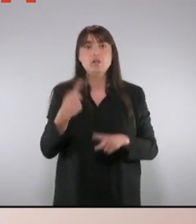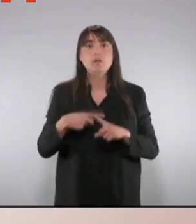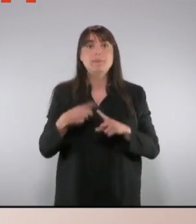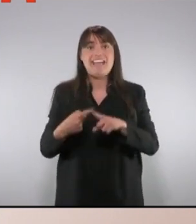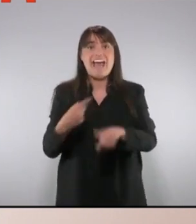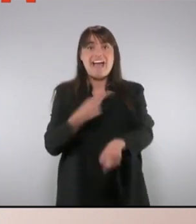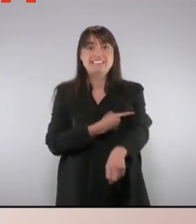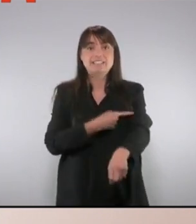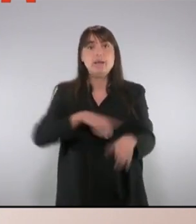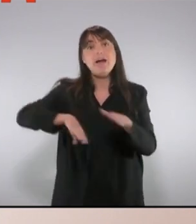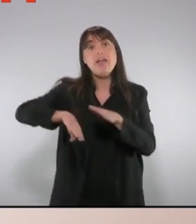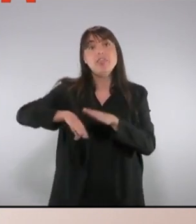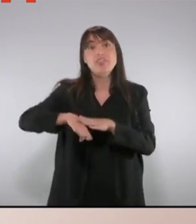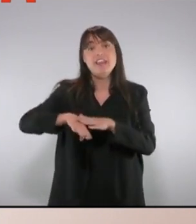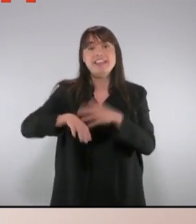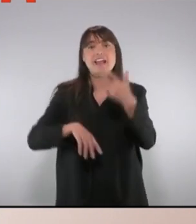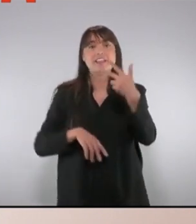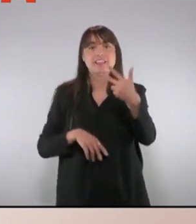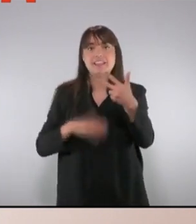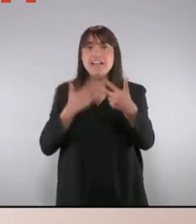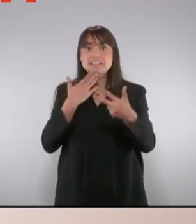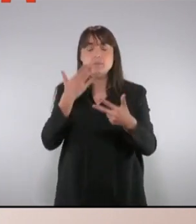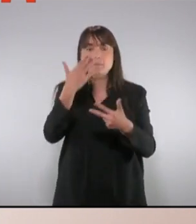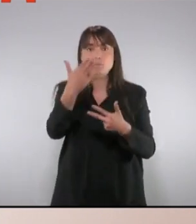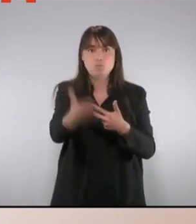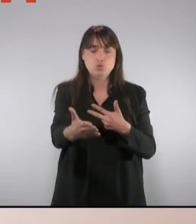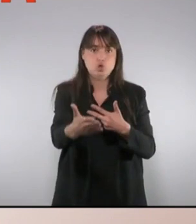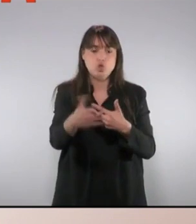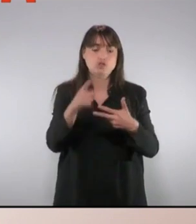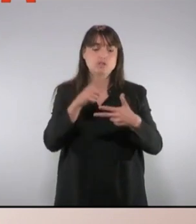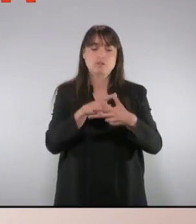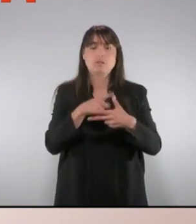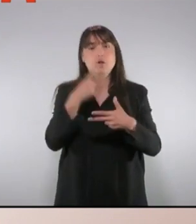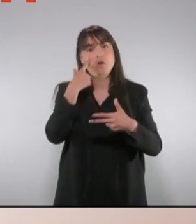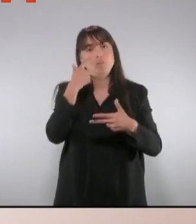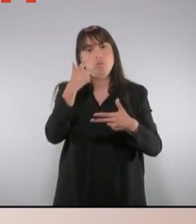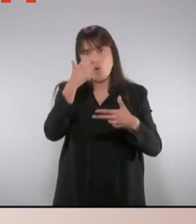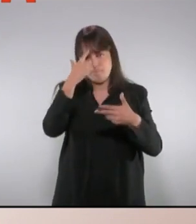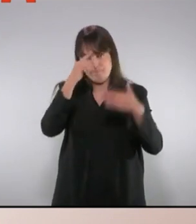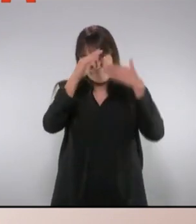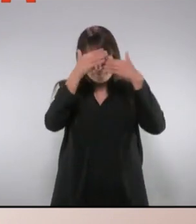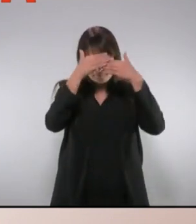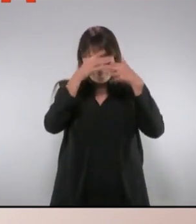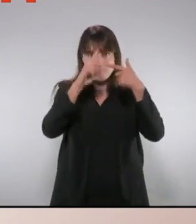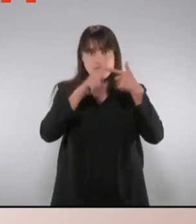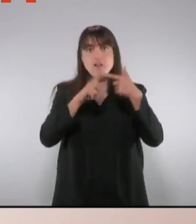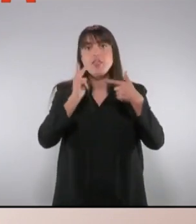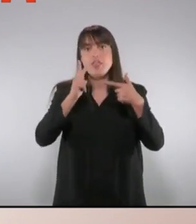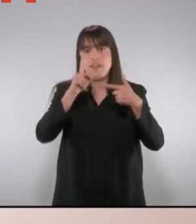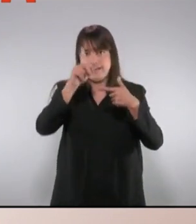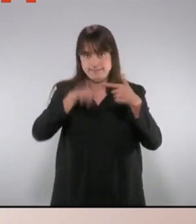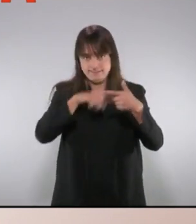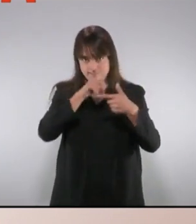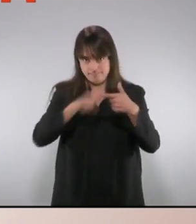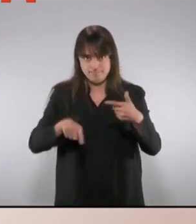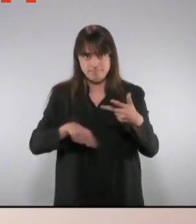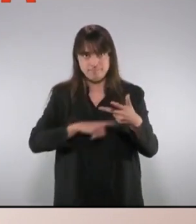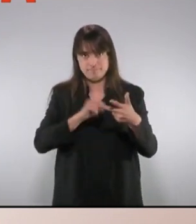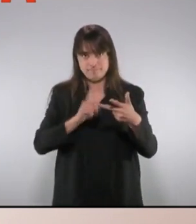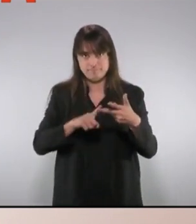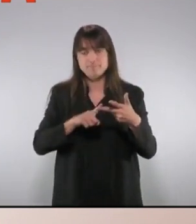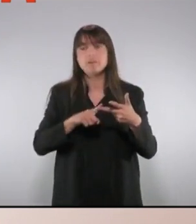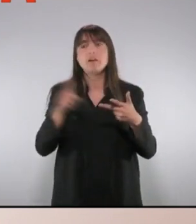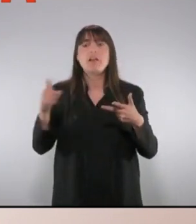competeixen en rancisme, racisme, conservadurisme, vulneració de drets i crides a un ordre que